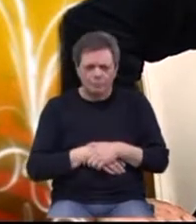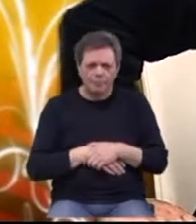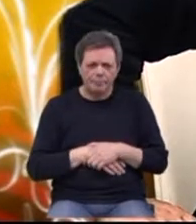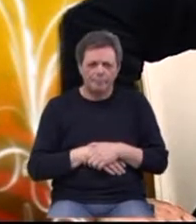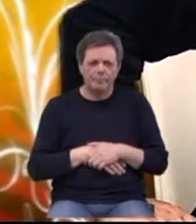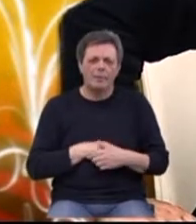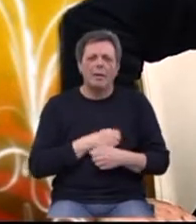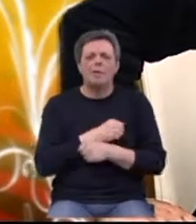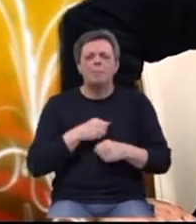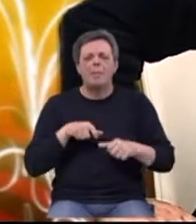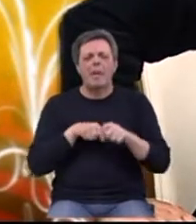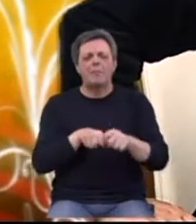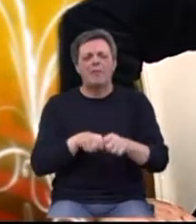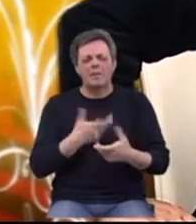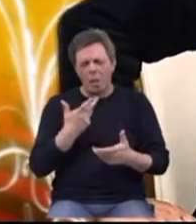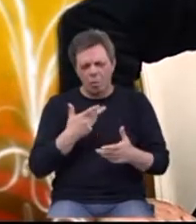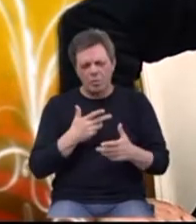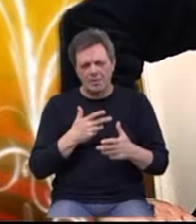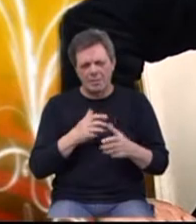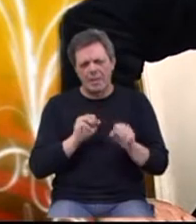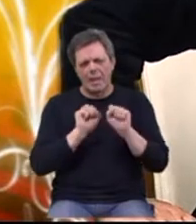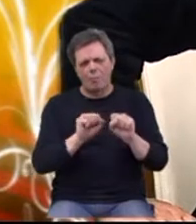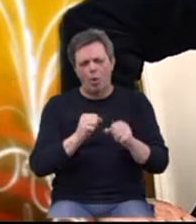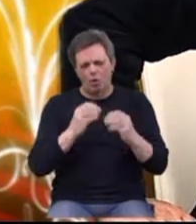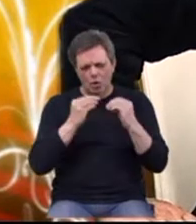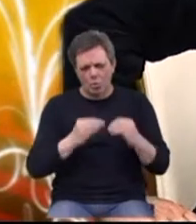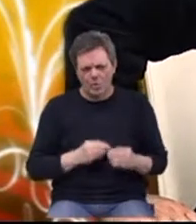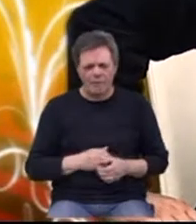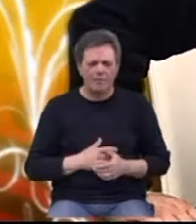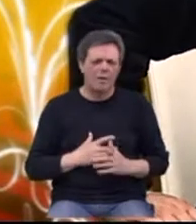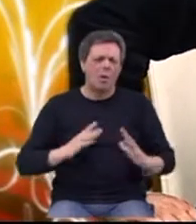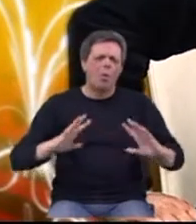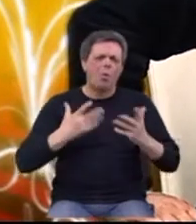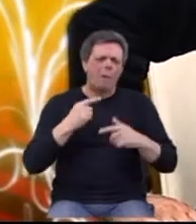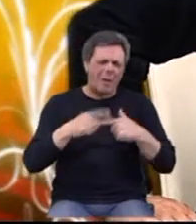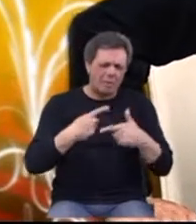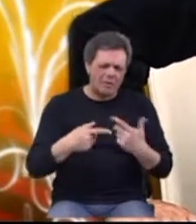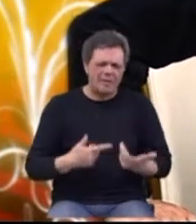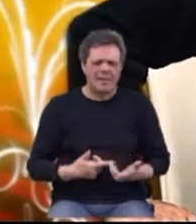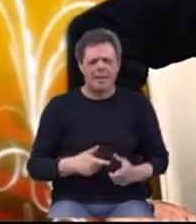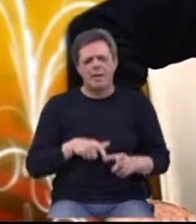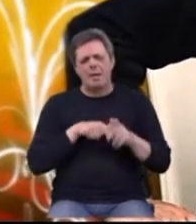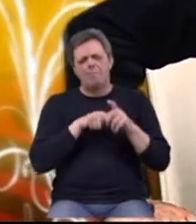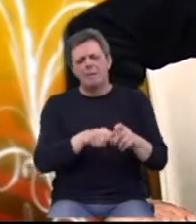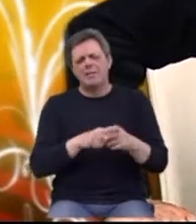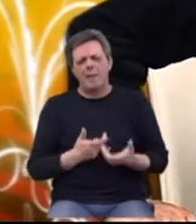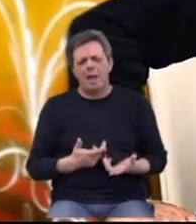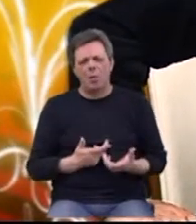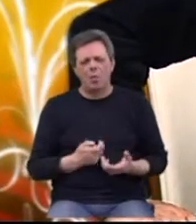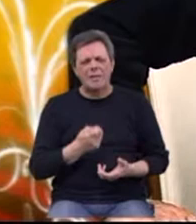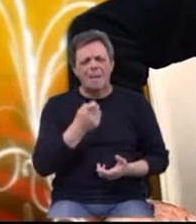debiljena je povezana uz imunološki sustav, povezana je uz upalne procese, povezana je uz